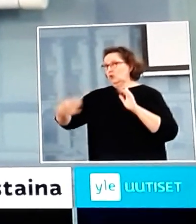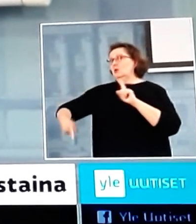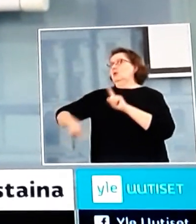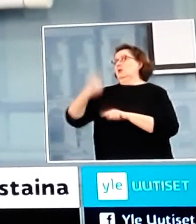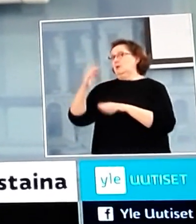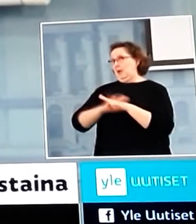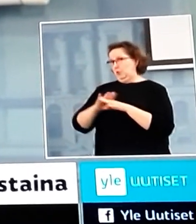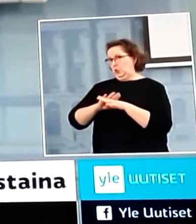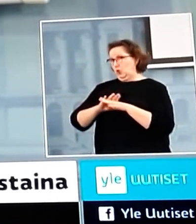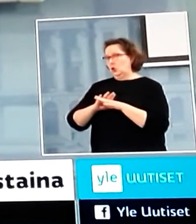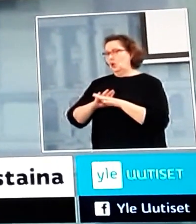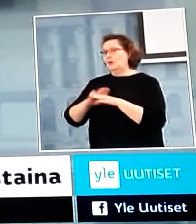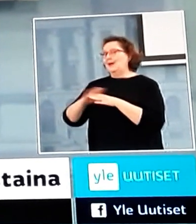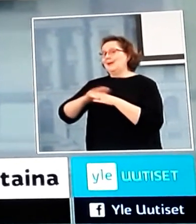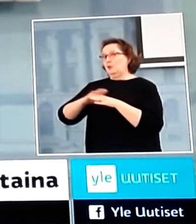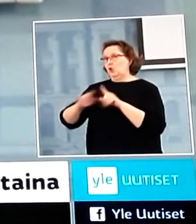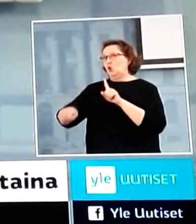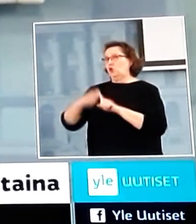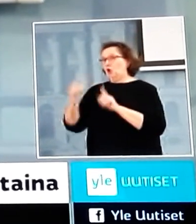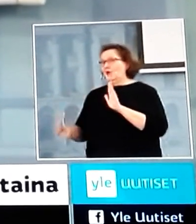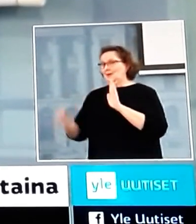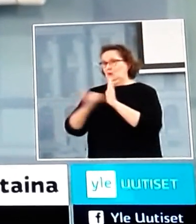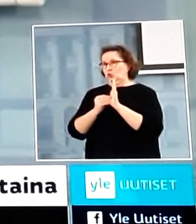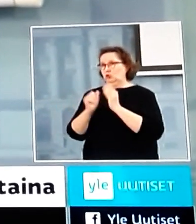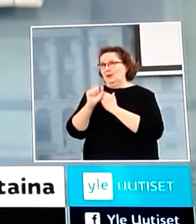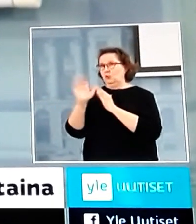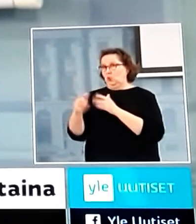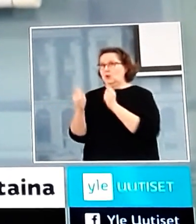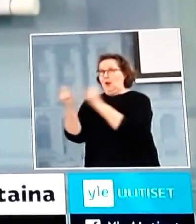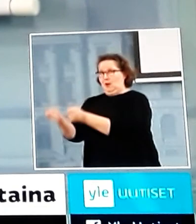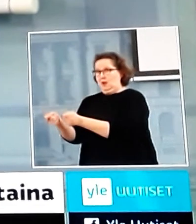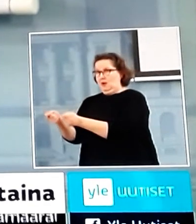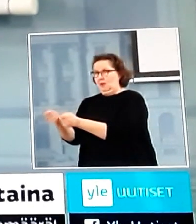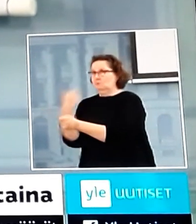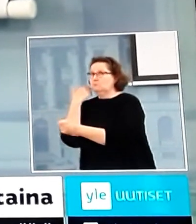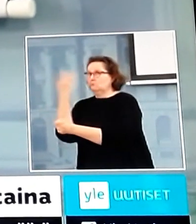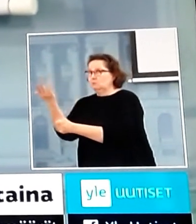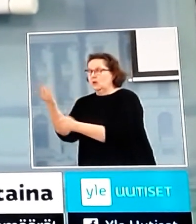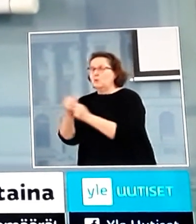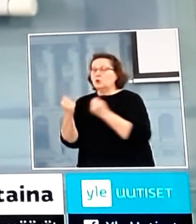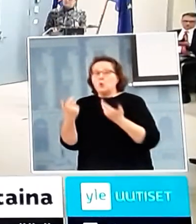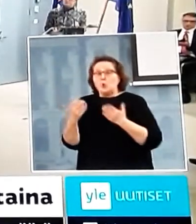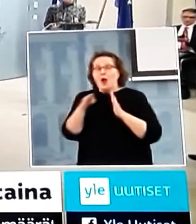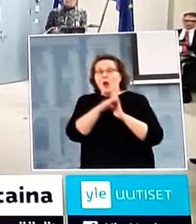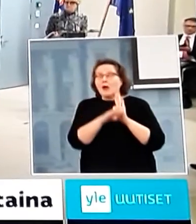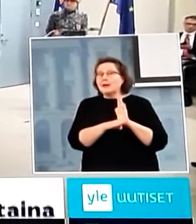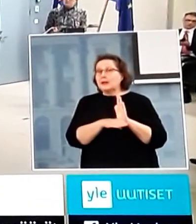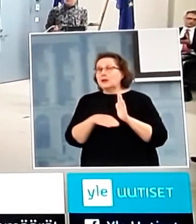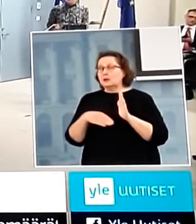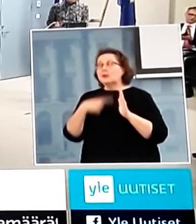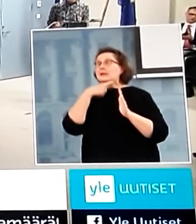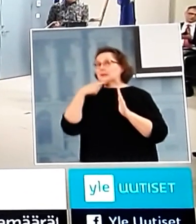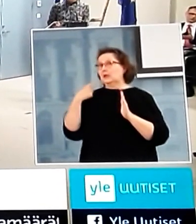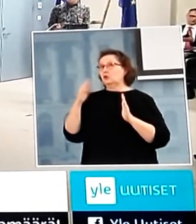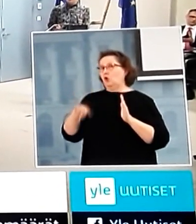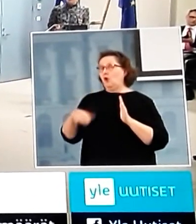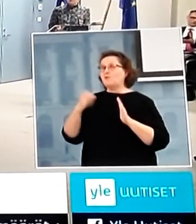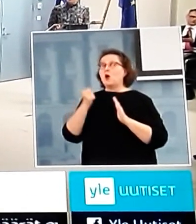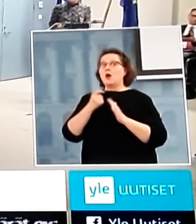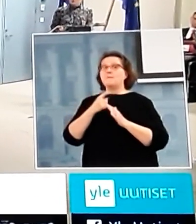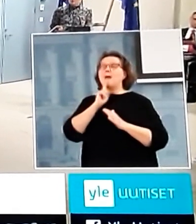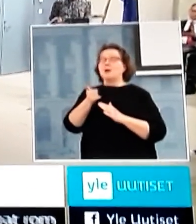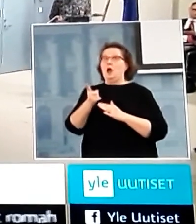annetaan käyttöönottoasetuksena eduskunnalle. Mutta nykyisenkin voimassa olevan, käytössä olevan lainsäädännön nojalla meidän on mahdollistama yli kymmenen